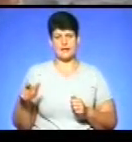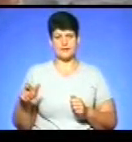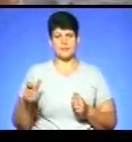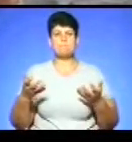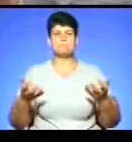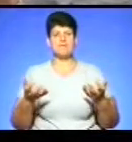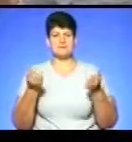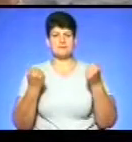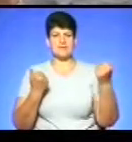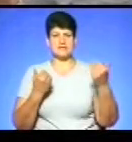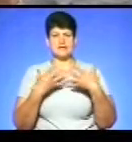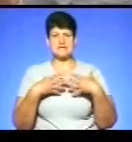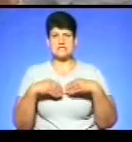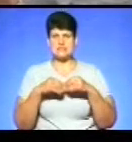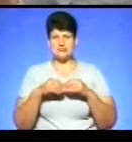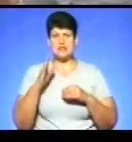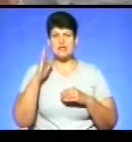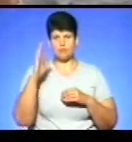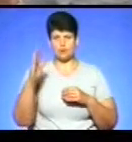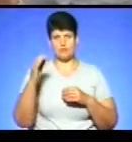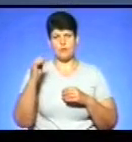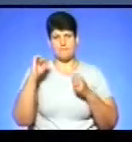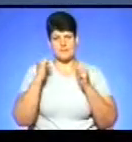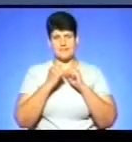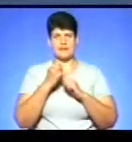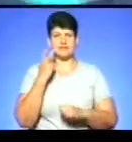підтримуємо їхні сім'ї і будемо пам'ятати завжди.